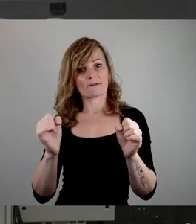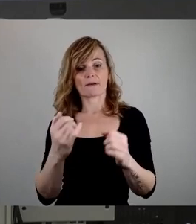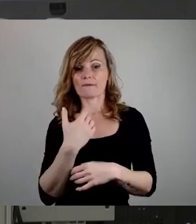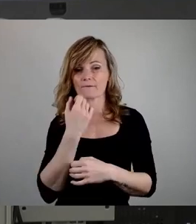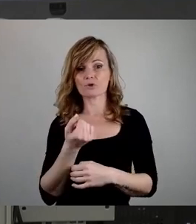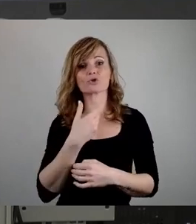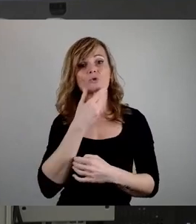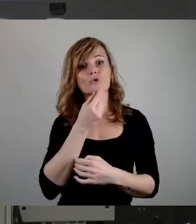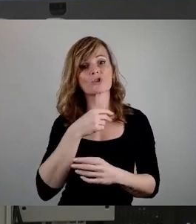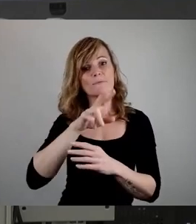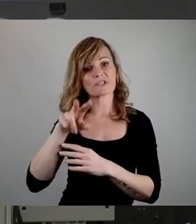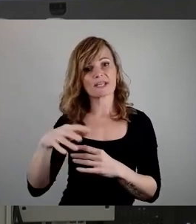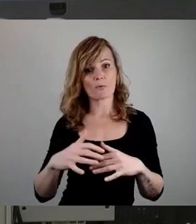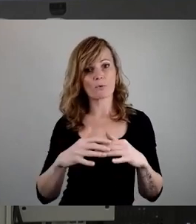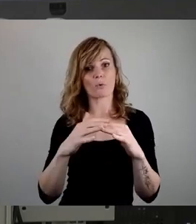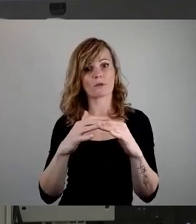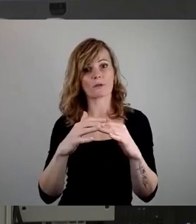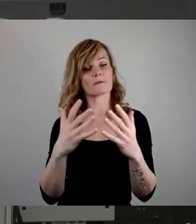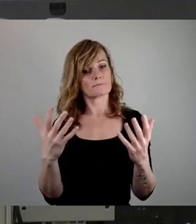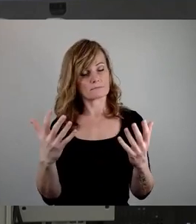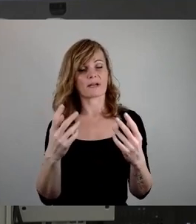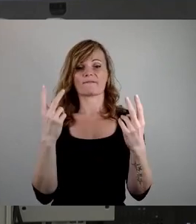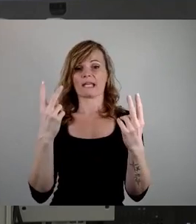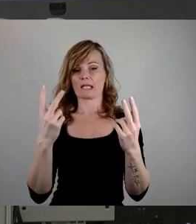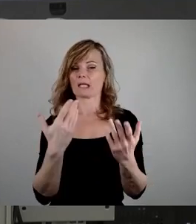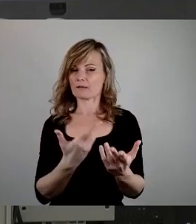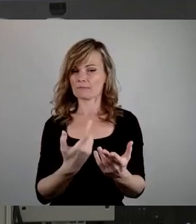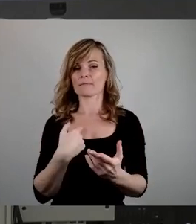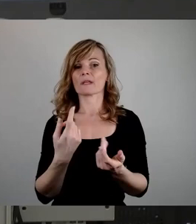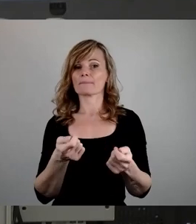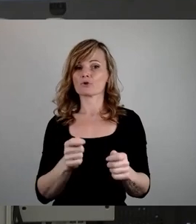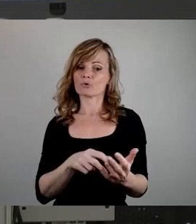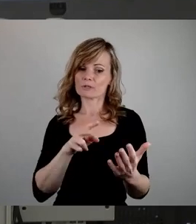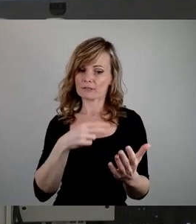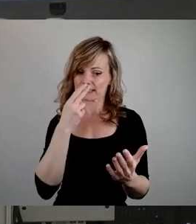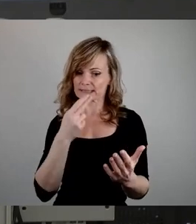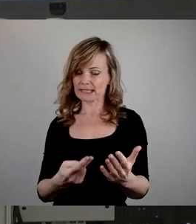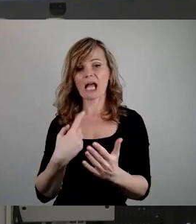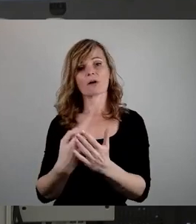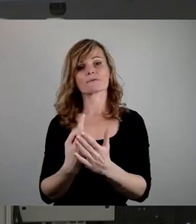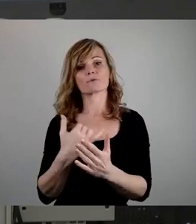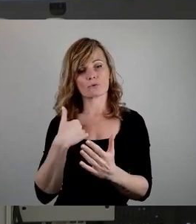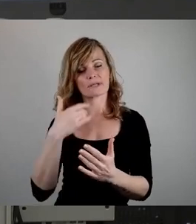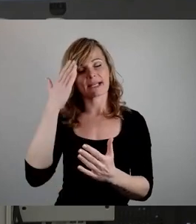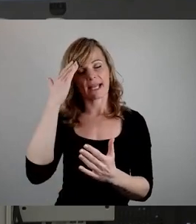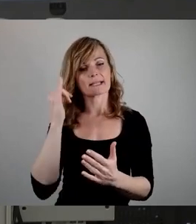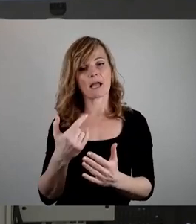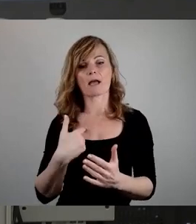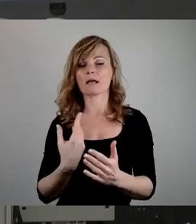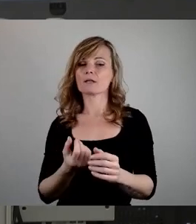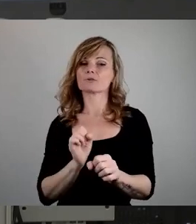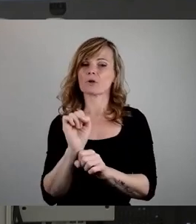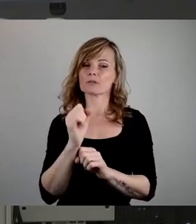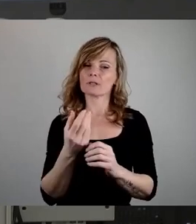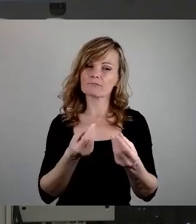ist ebenfalls ein wichtiger Beitrag. Die Beschlusskontrollen liegen uns vor und die Herausforderungen sind bekannt. Ihnen wurde aber konstruktiv begegnet, das Stadtmuseum